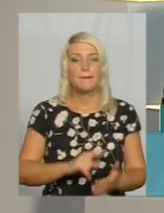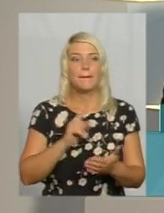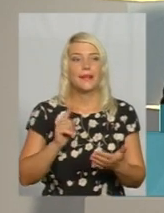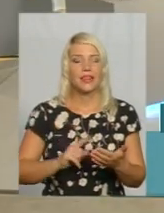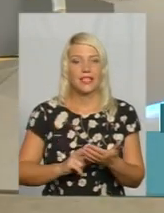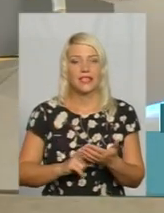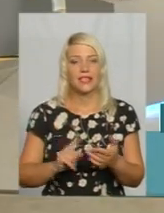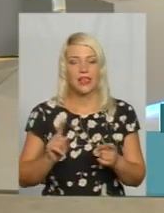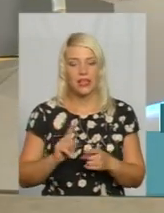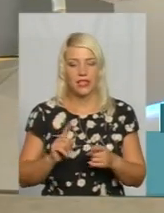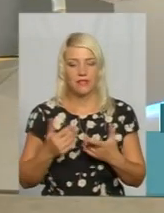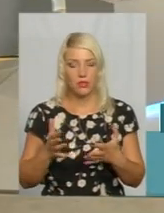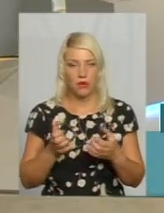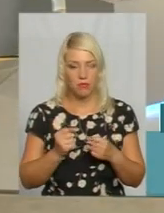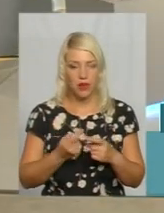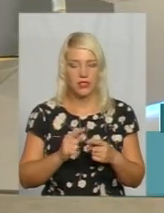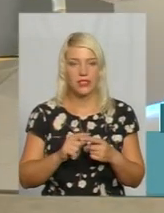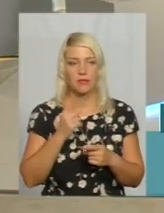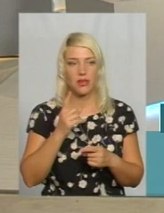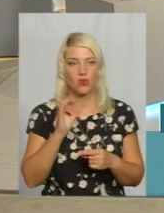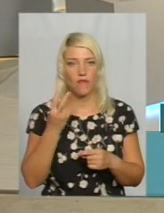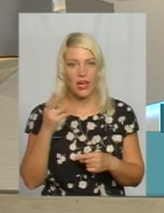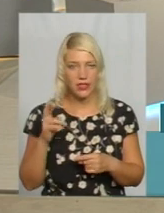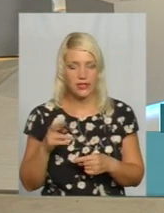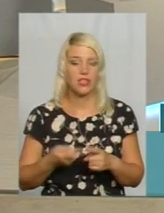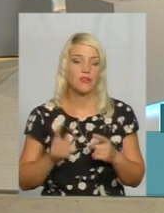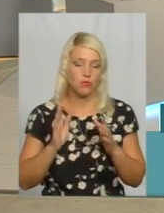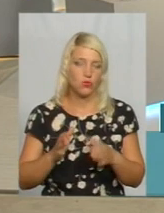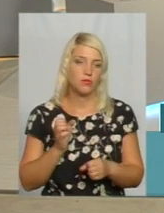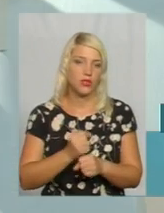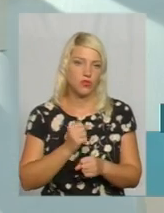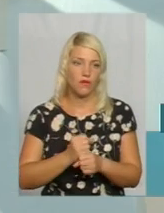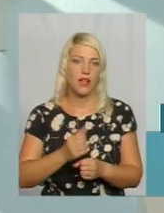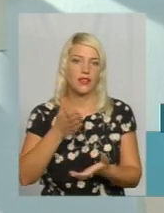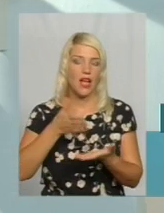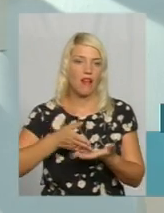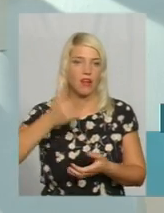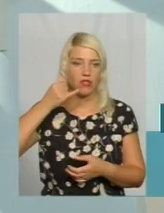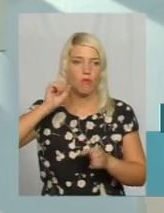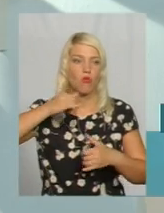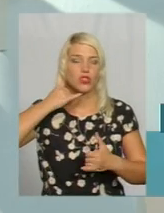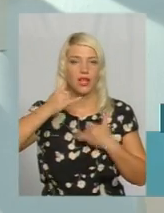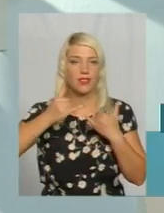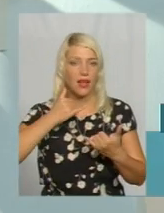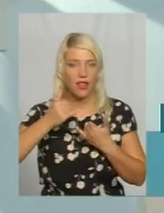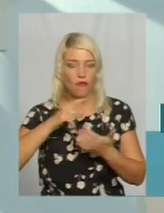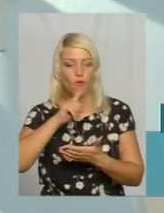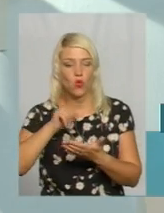вересня також можна буде за цим телефоном? Так, вони теж будуть ще працювати гаряча лінія, можна телефонувати з